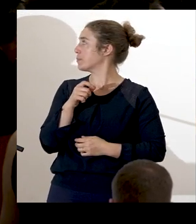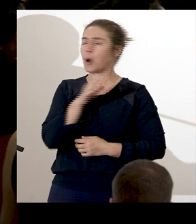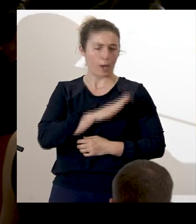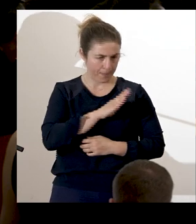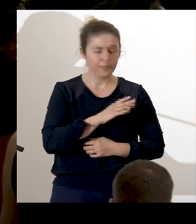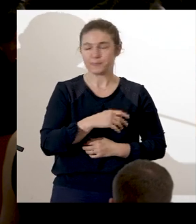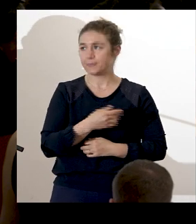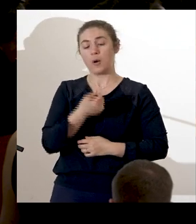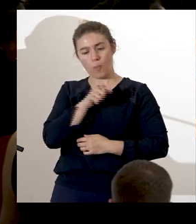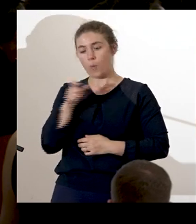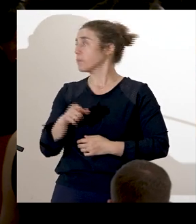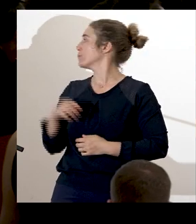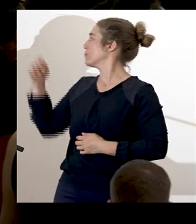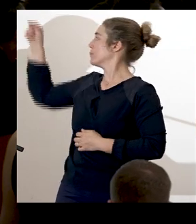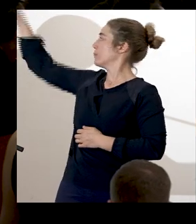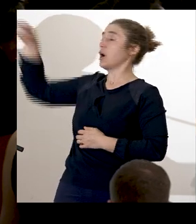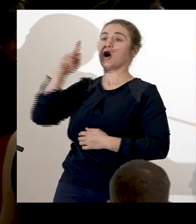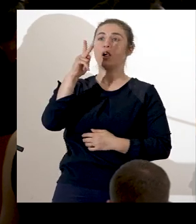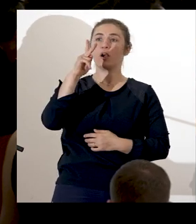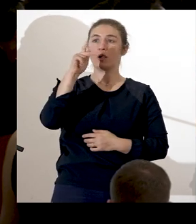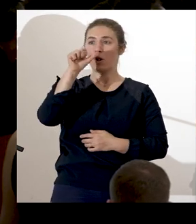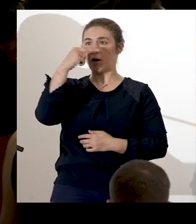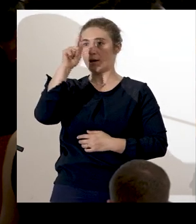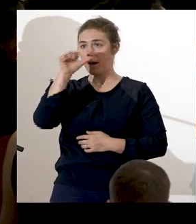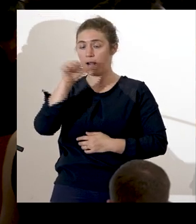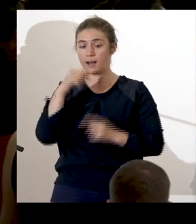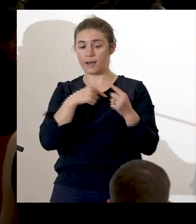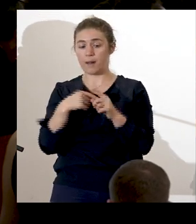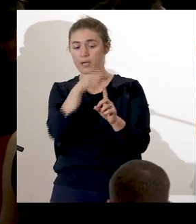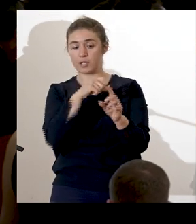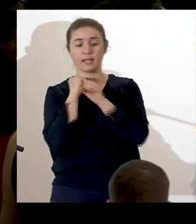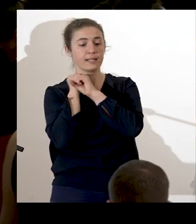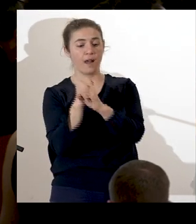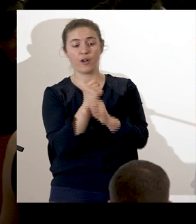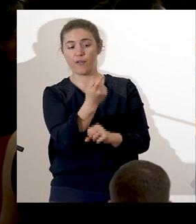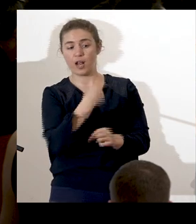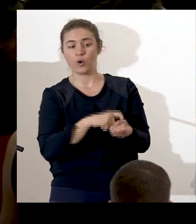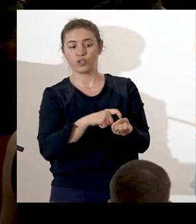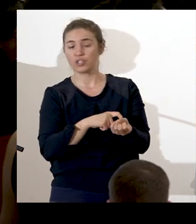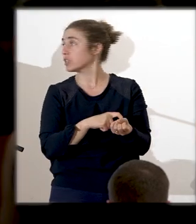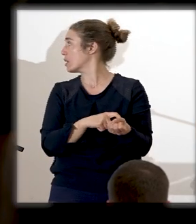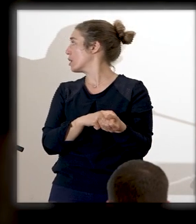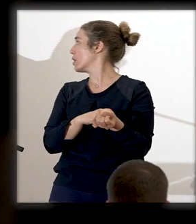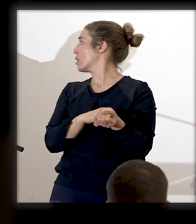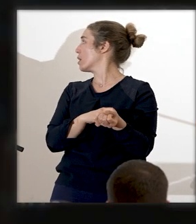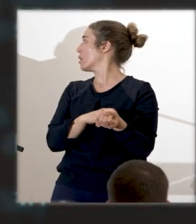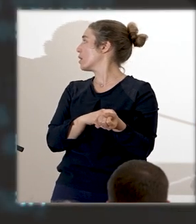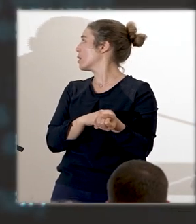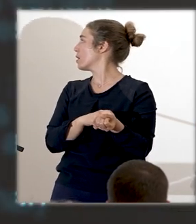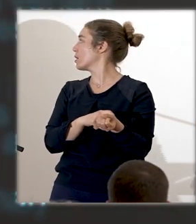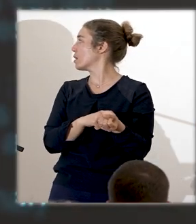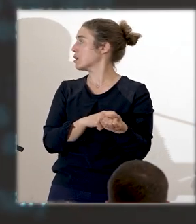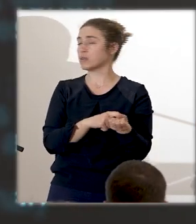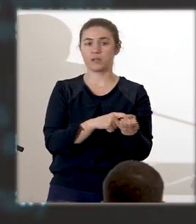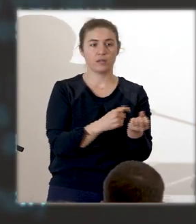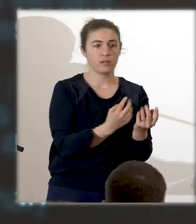est le terme désignant l'esclave originaire des zones savannicales, tout en haut,